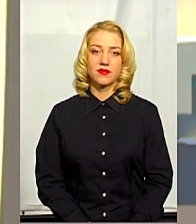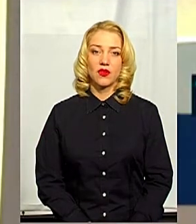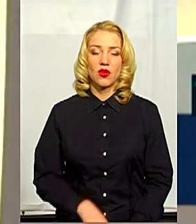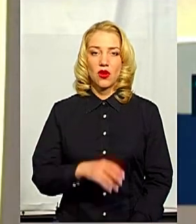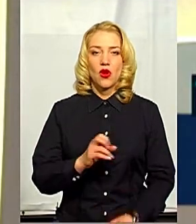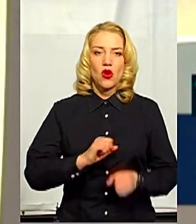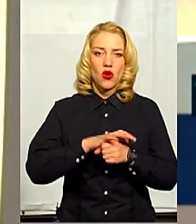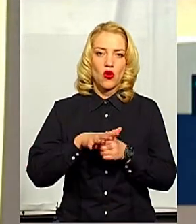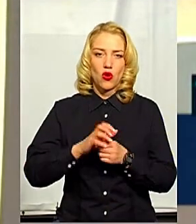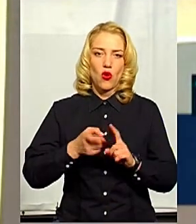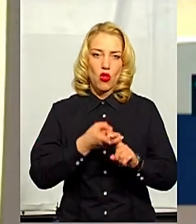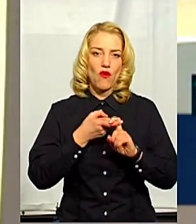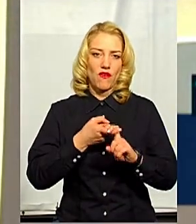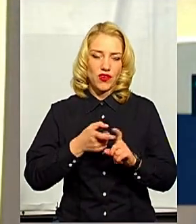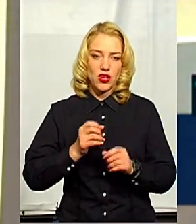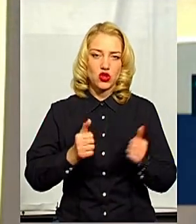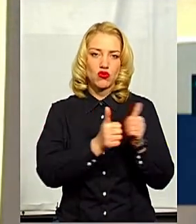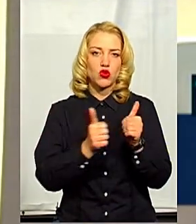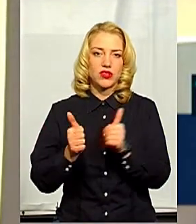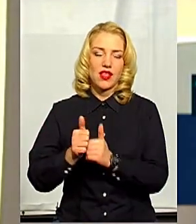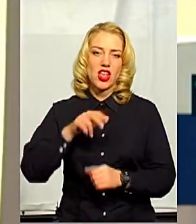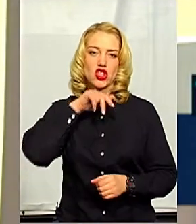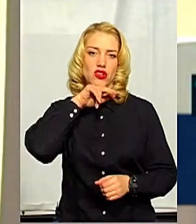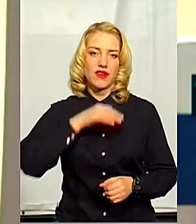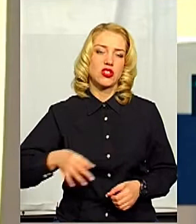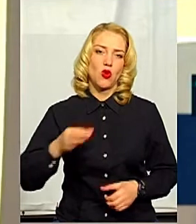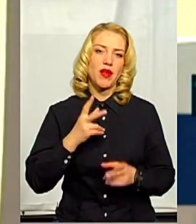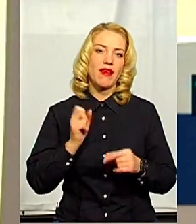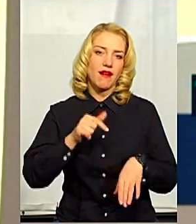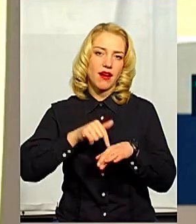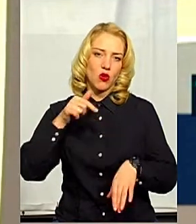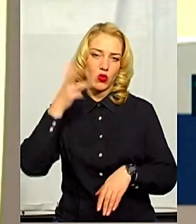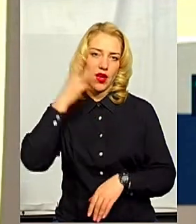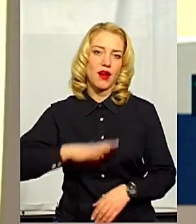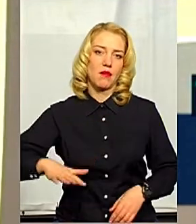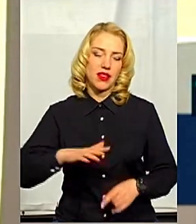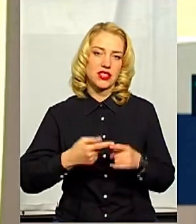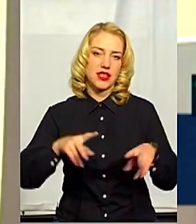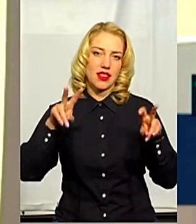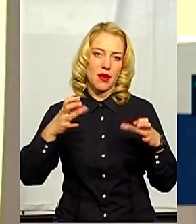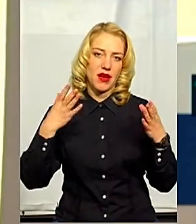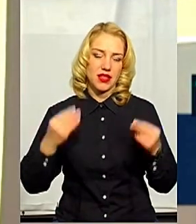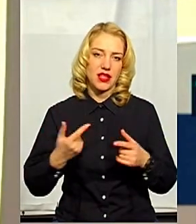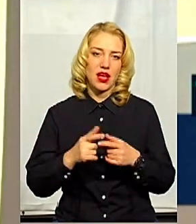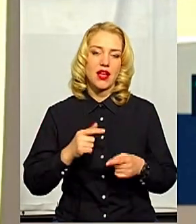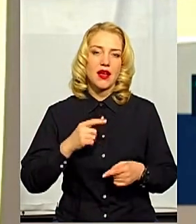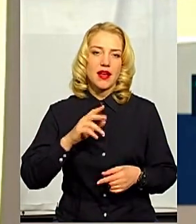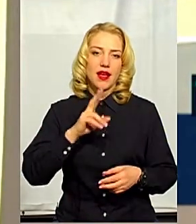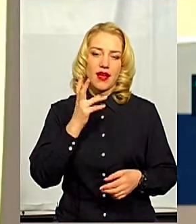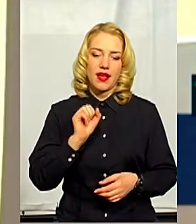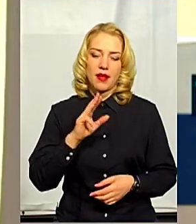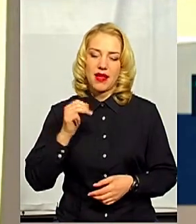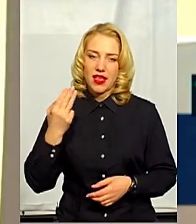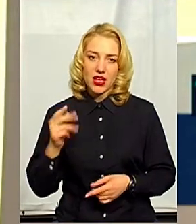Коронавірус у сусідньої Чернівецькій області. Як реагує Хмельниччина? Ця тема днями назвати Олена Киміняш на жестову мову перекладає Оксана